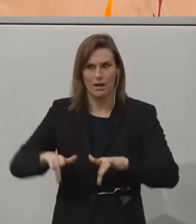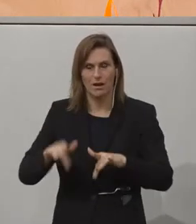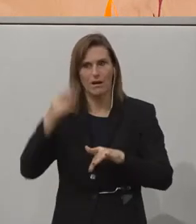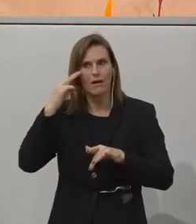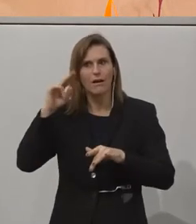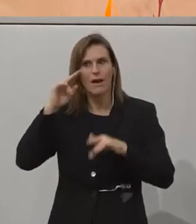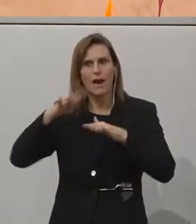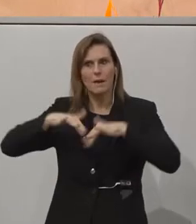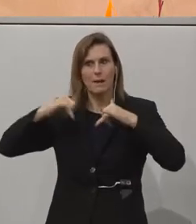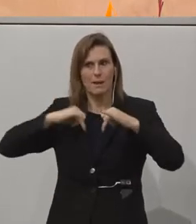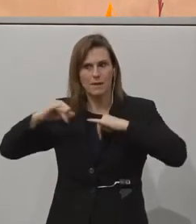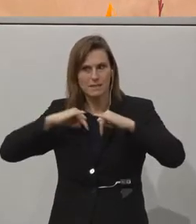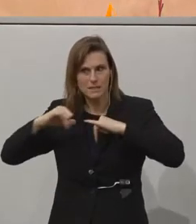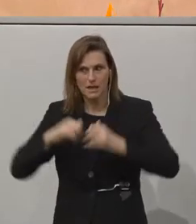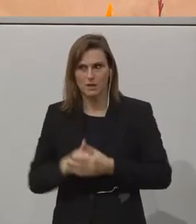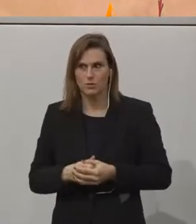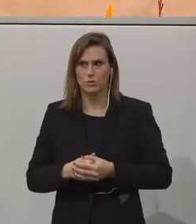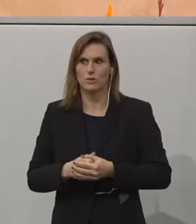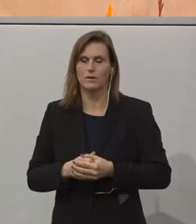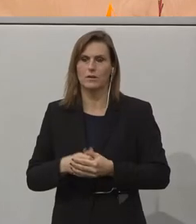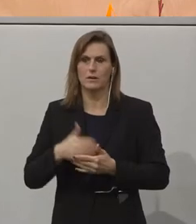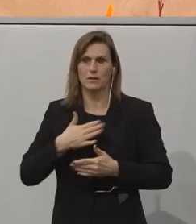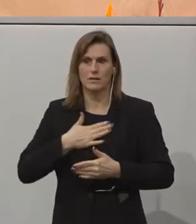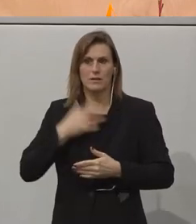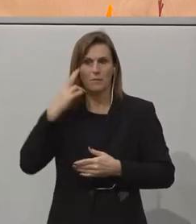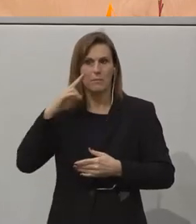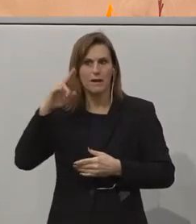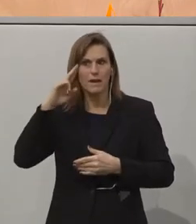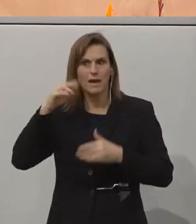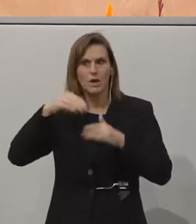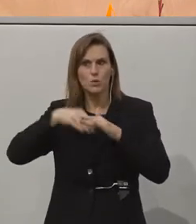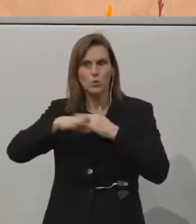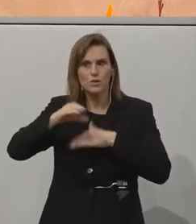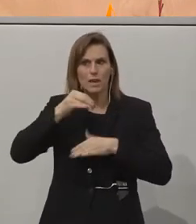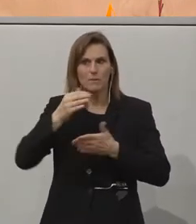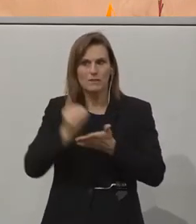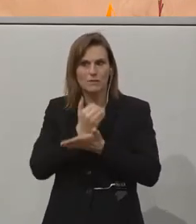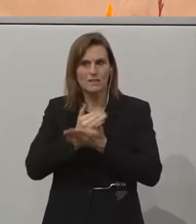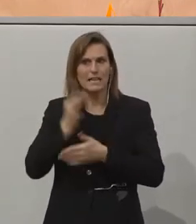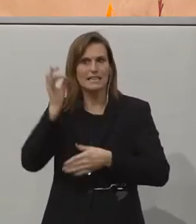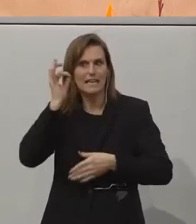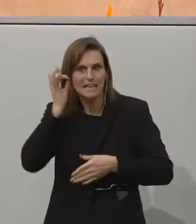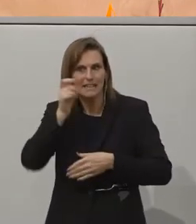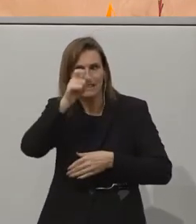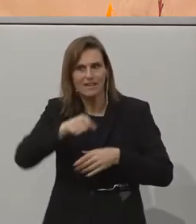Parlamentsdirektor, meine Herren UnternehmensvertreterInnen und